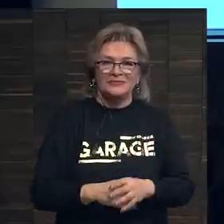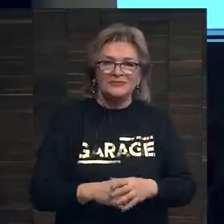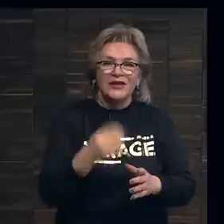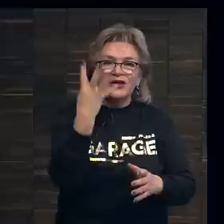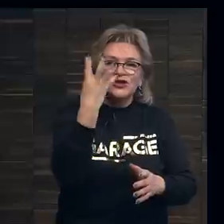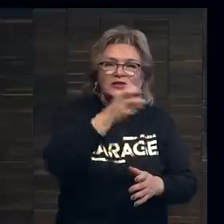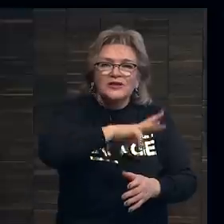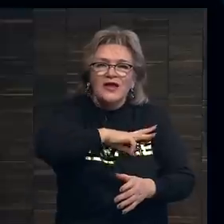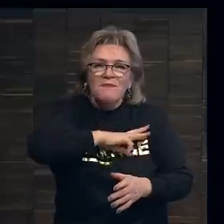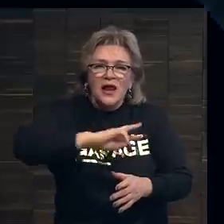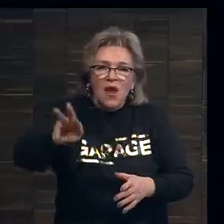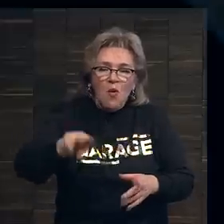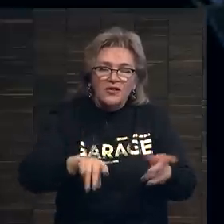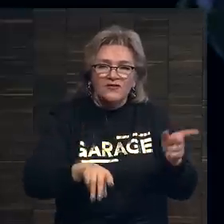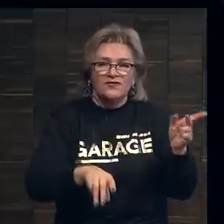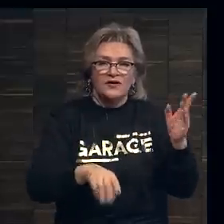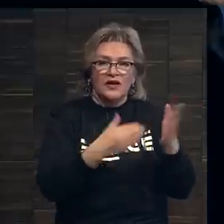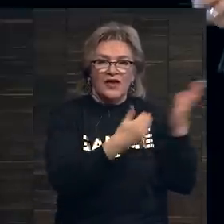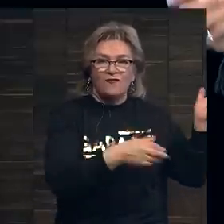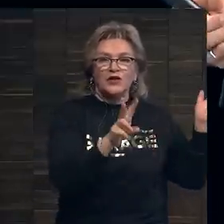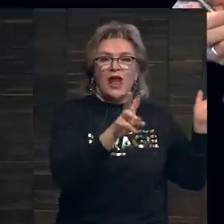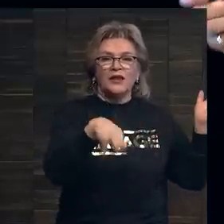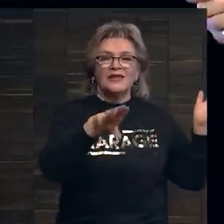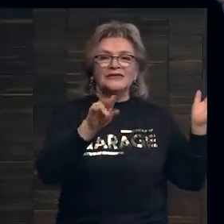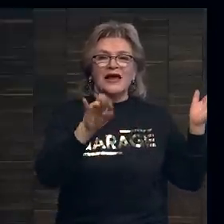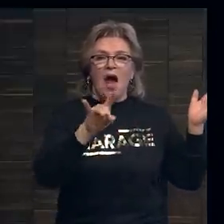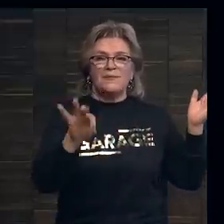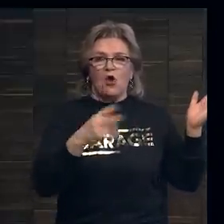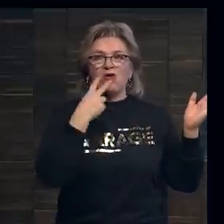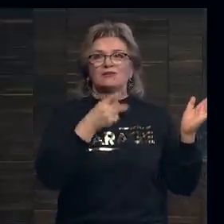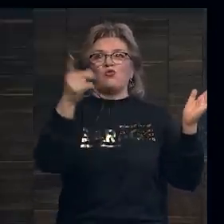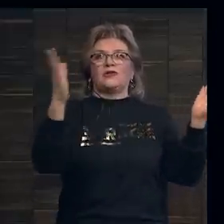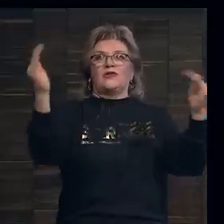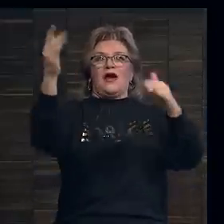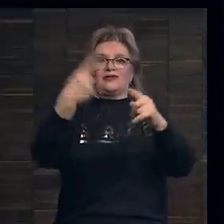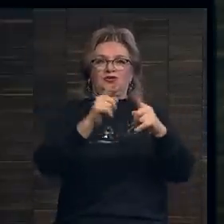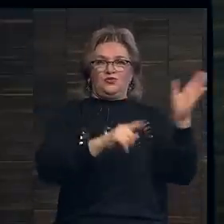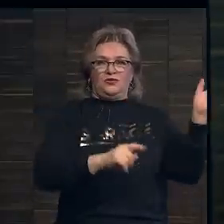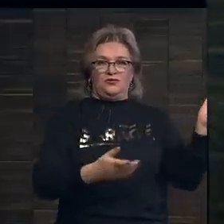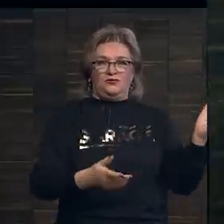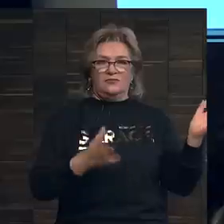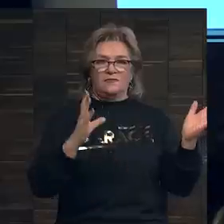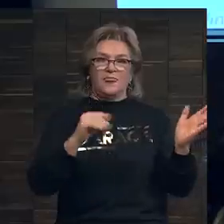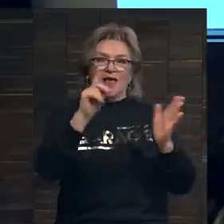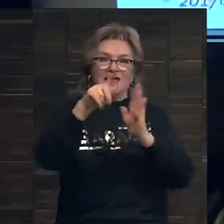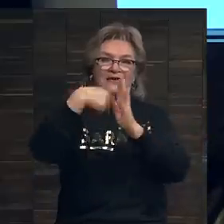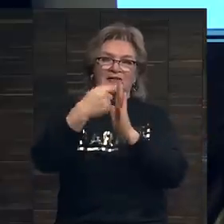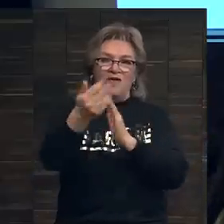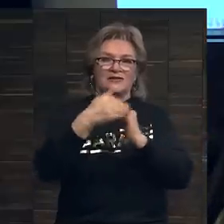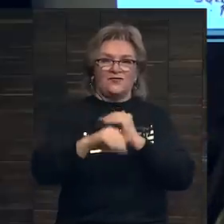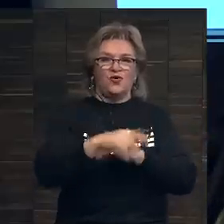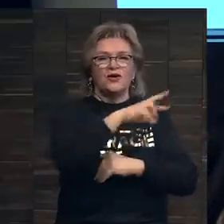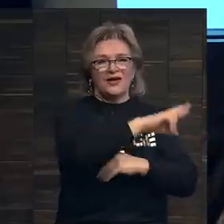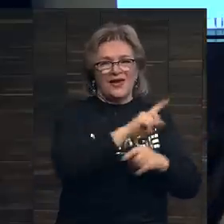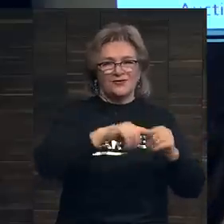400 миллионов. И вот Леонардо Ди Каприо смотрит на эту картину и снимается в вашем ролике. Я уже